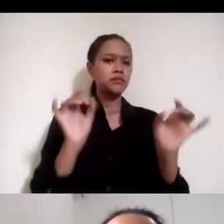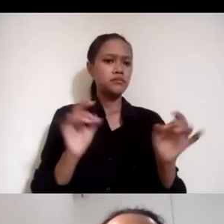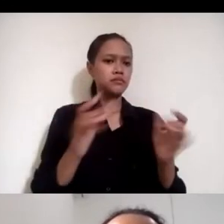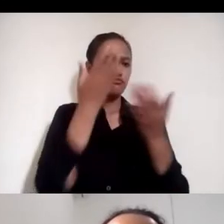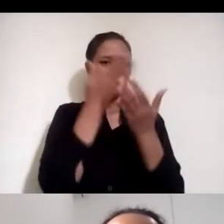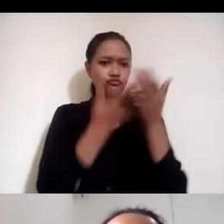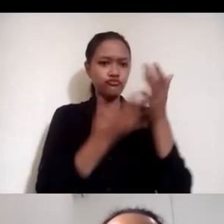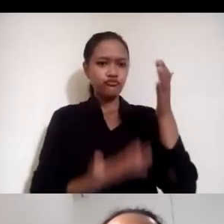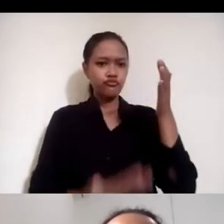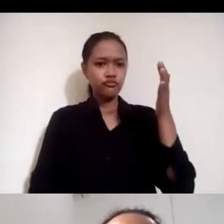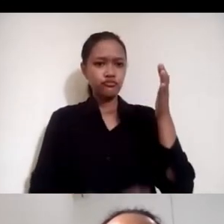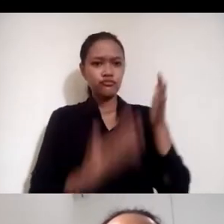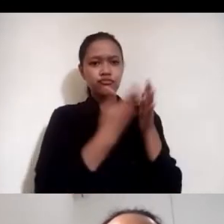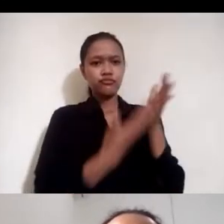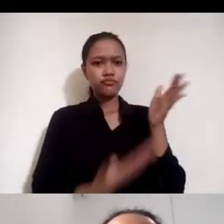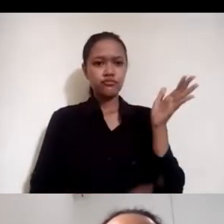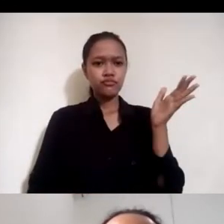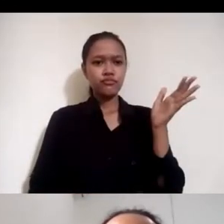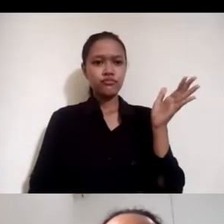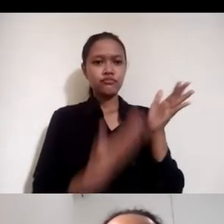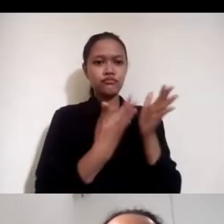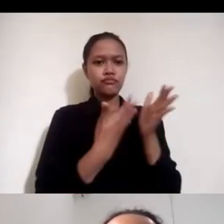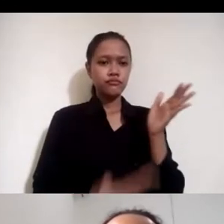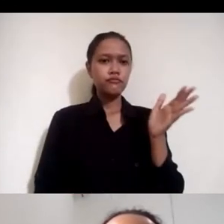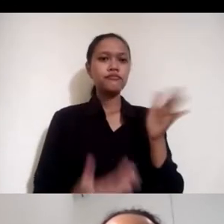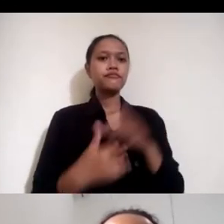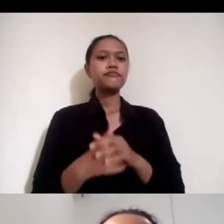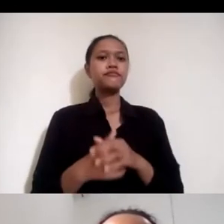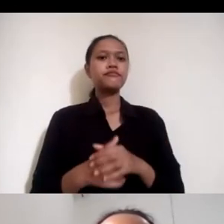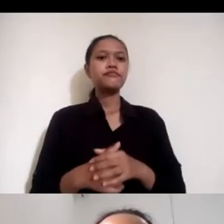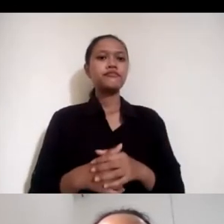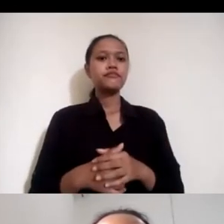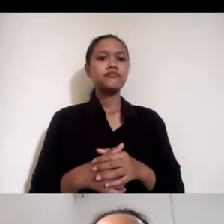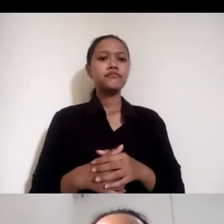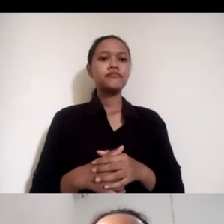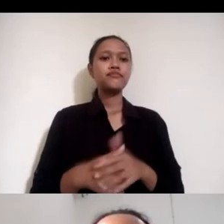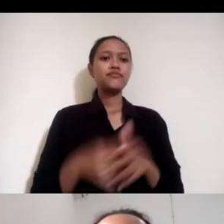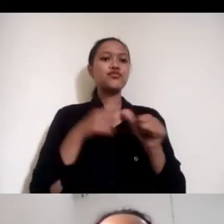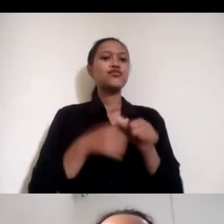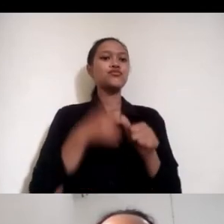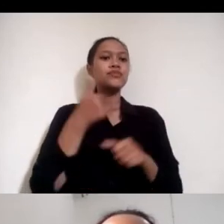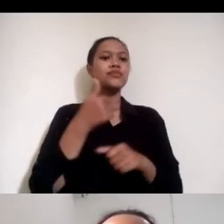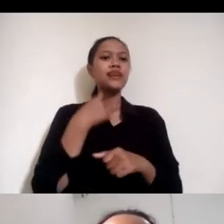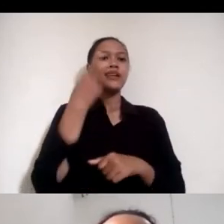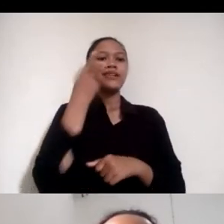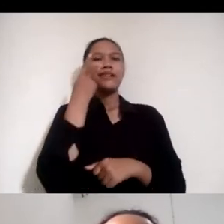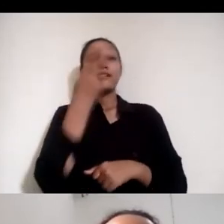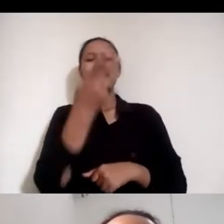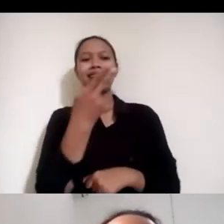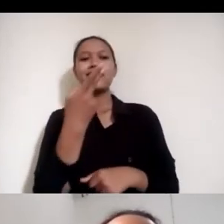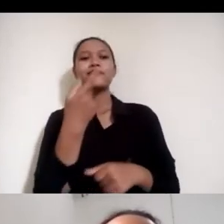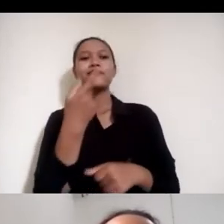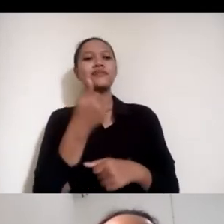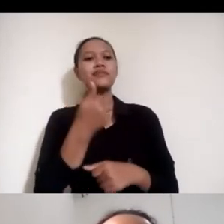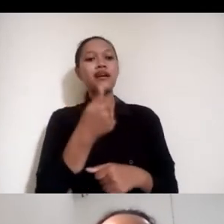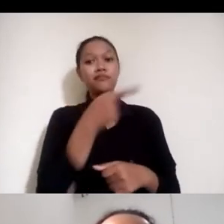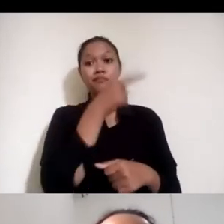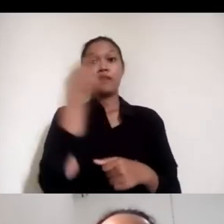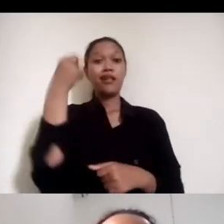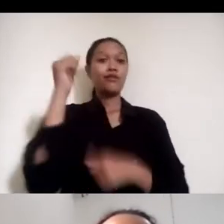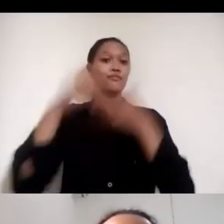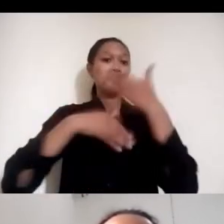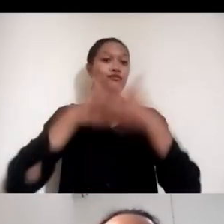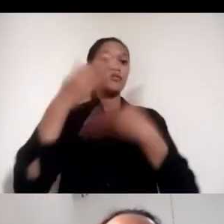itu dia kerjain. Nah, apakah kemudian kita juga bisa menelai apakah perusahaan itu apa namanya